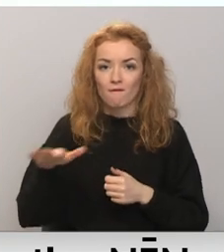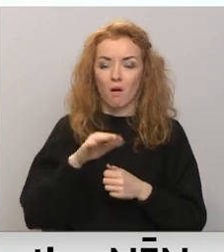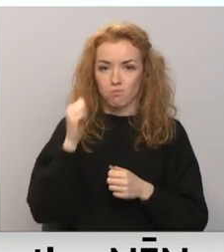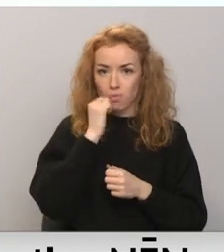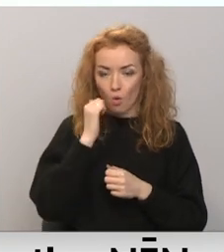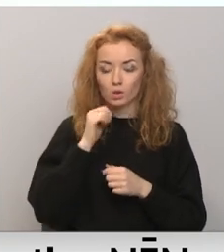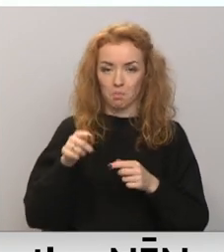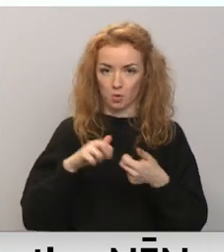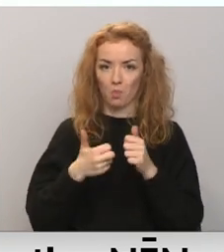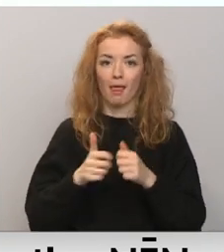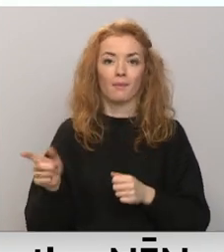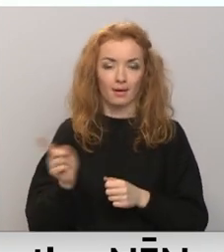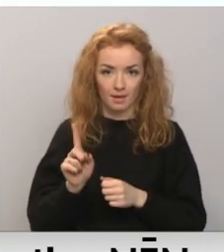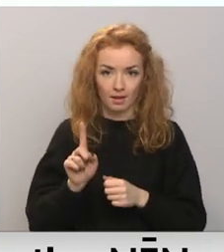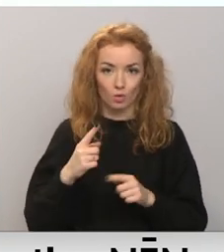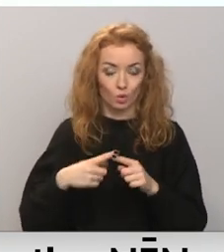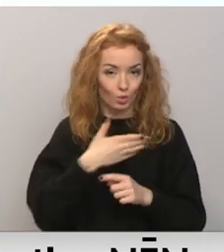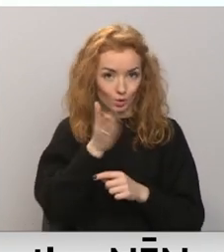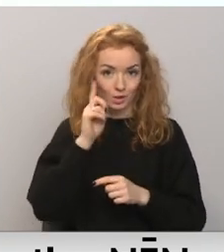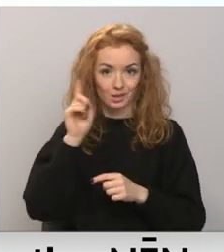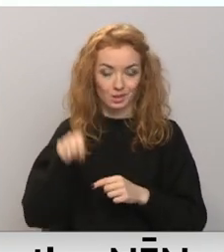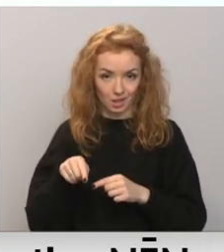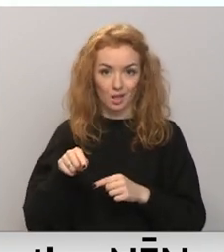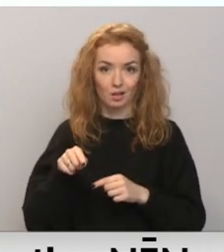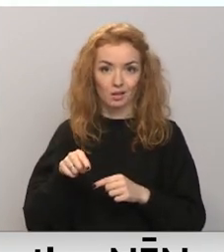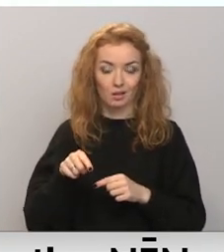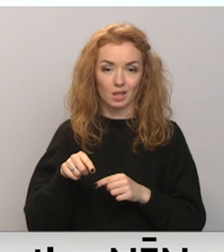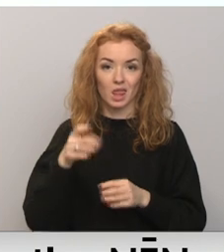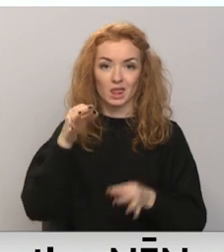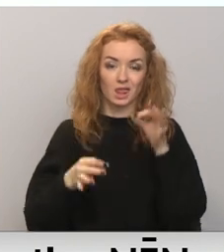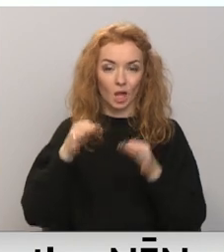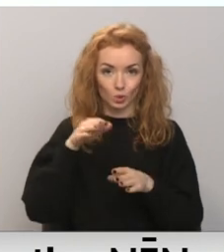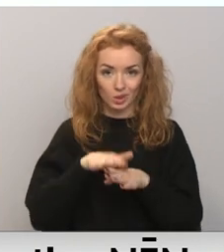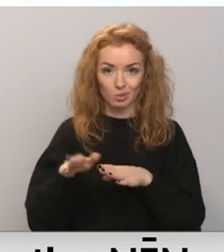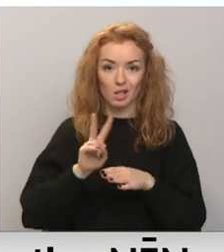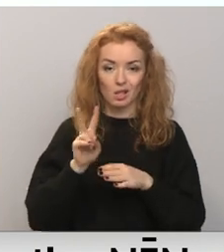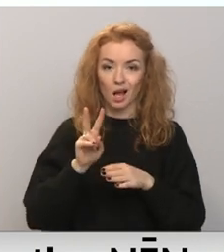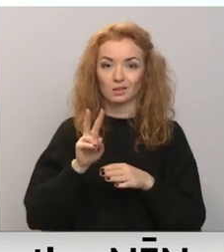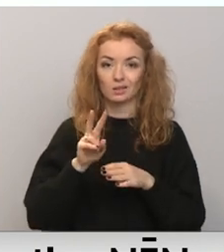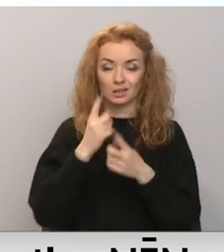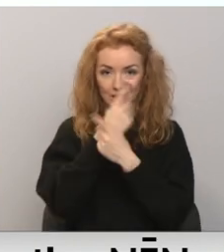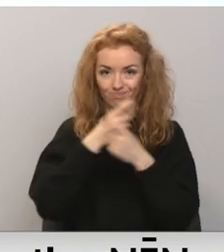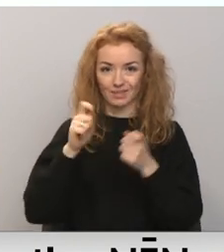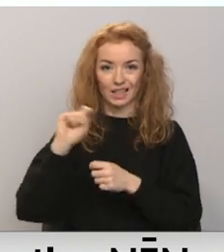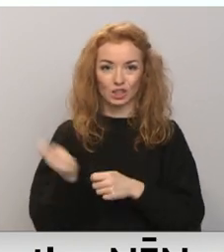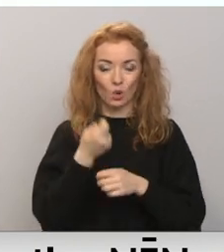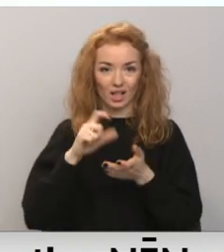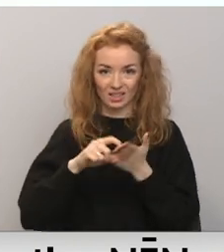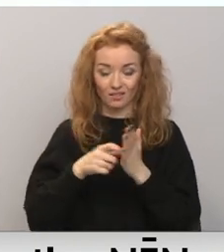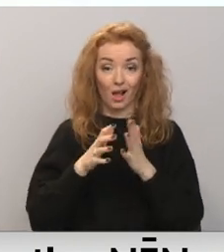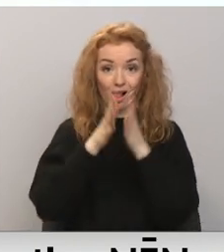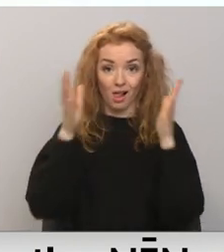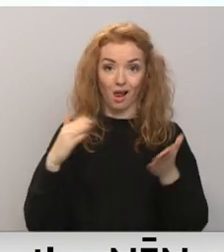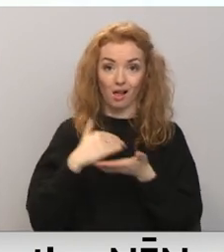problēma pastāv. Un kā jūs zinat, šie tiesa izpildītāji, kas izslubinošos dzīvokļus izsolēja, tad tur lielāko